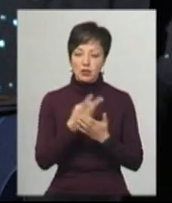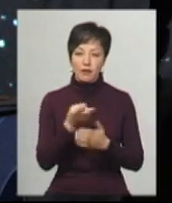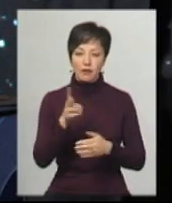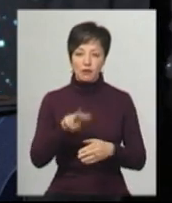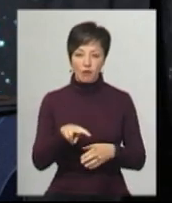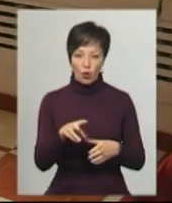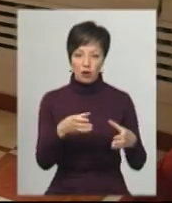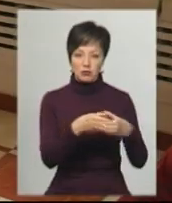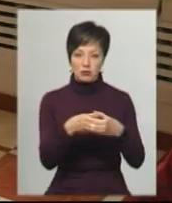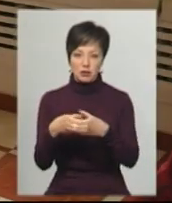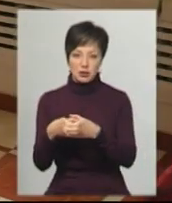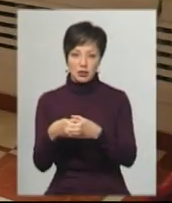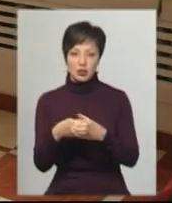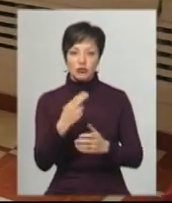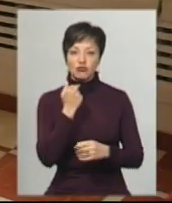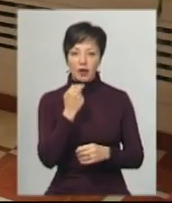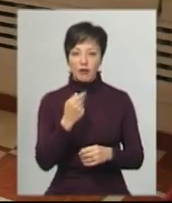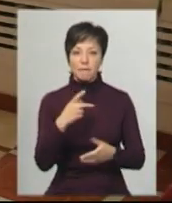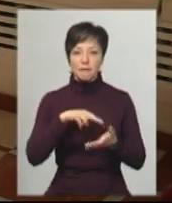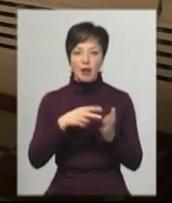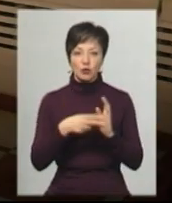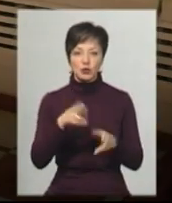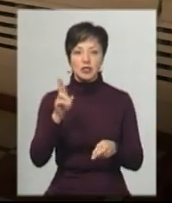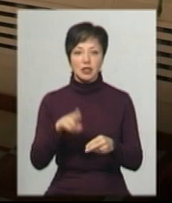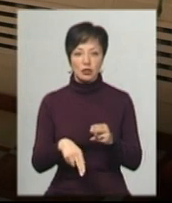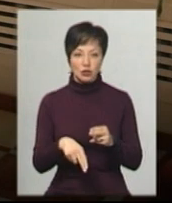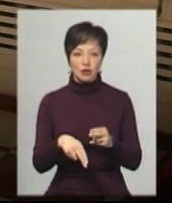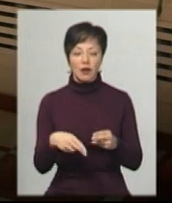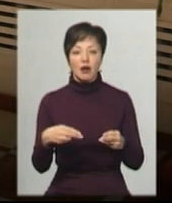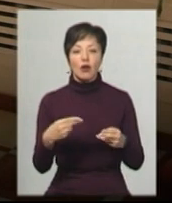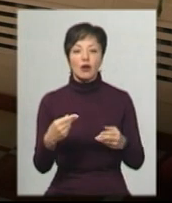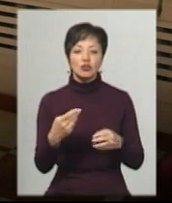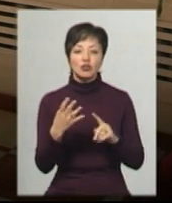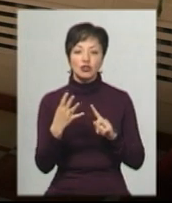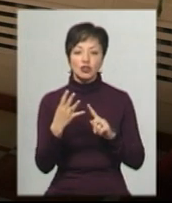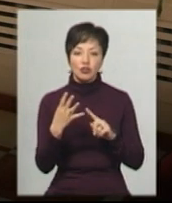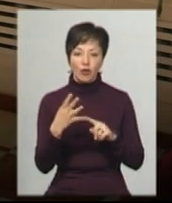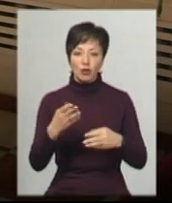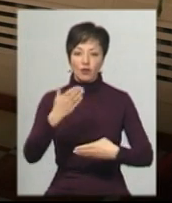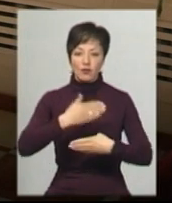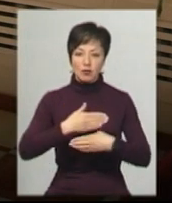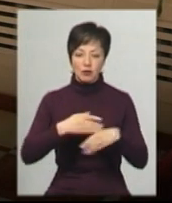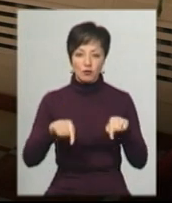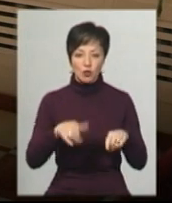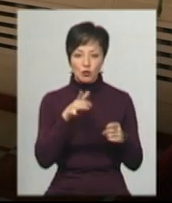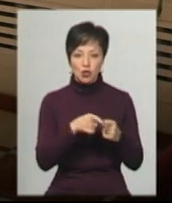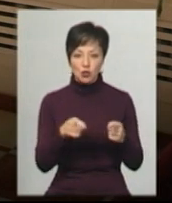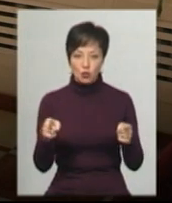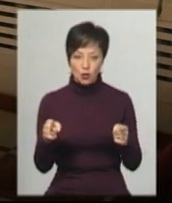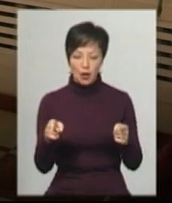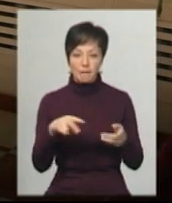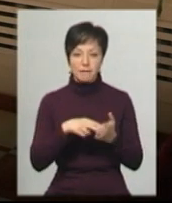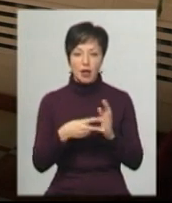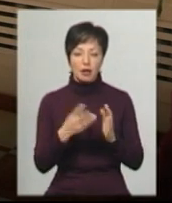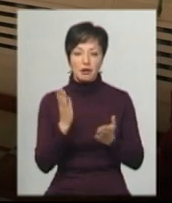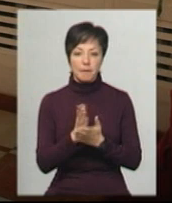двох акторських складах. Червень ми плануємо закінчити випуском четвертої вистави в цьому сезоні. В планах